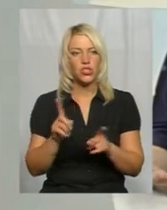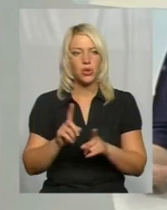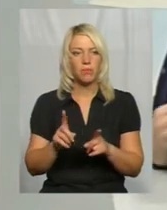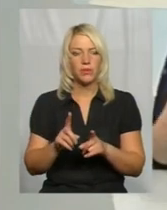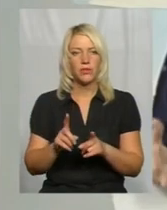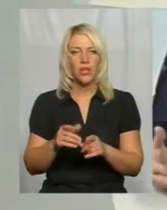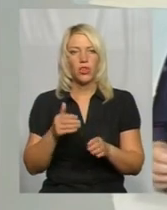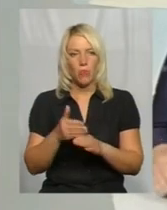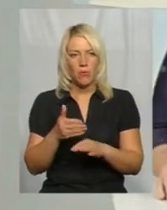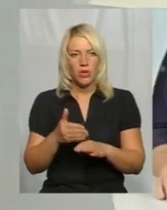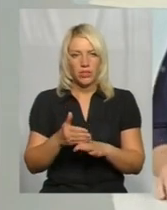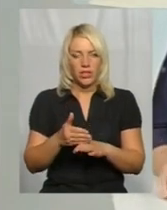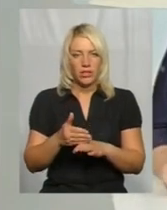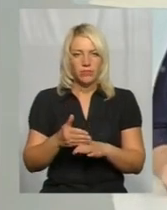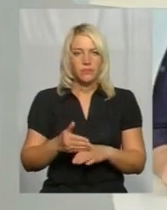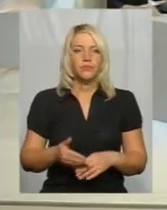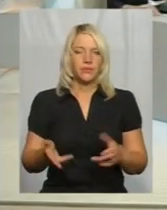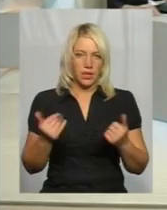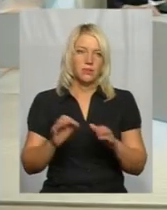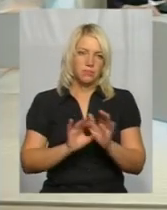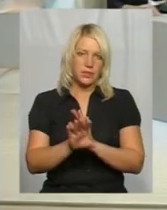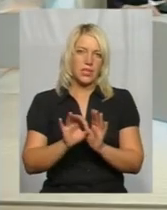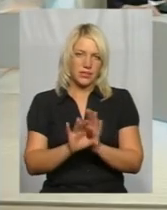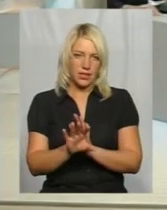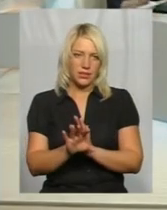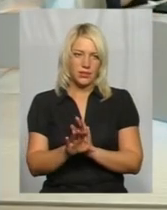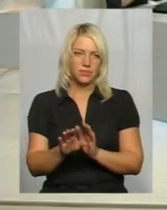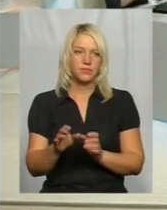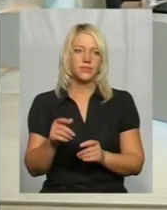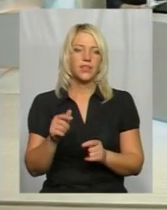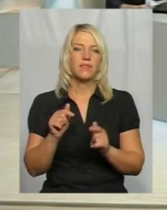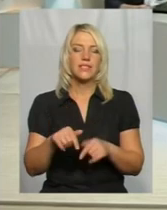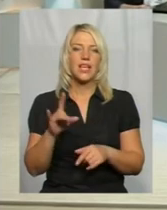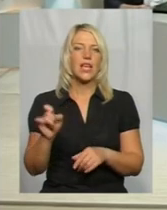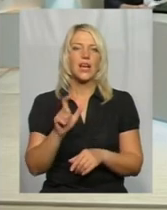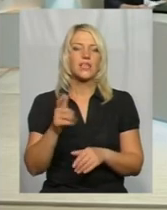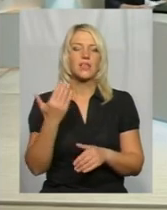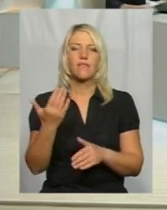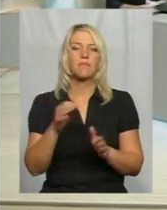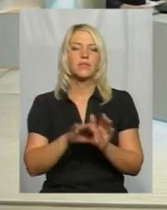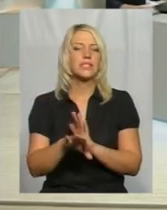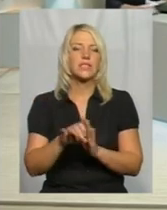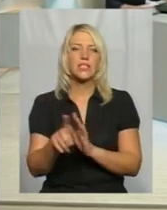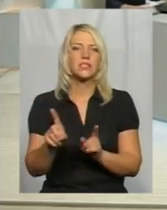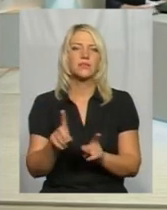щось підказати, допомогти? Так, підказати. Цього разу в чому полягає ваші підказки?